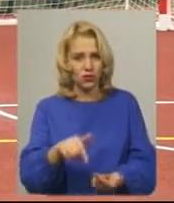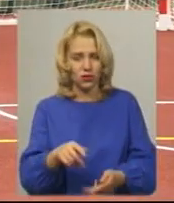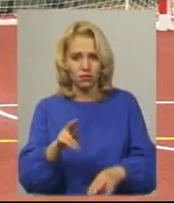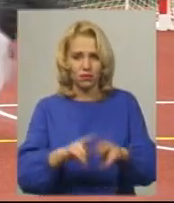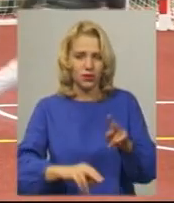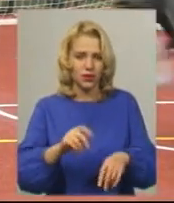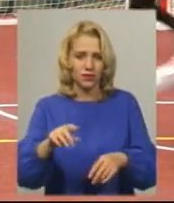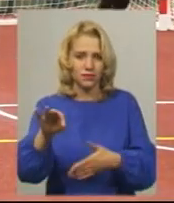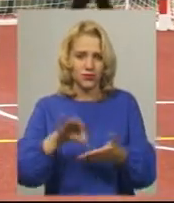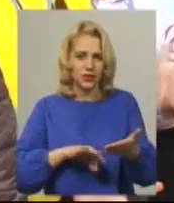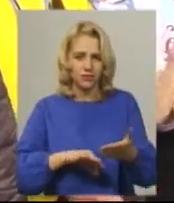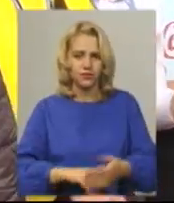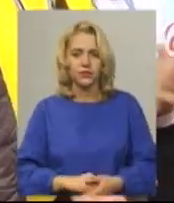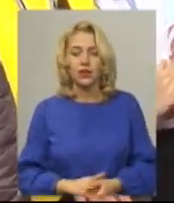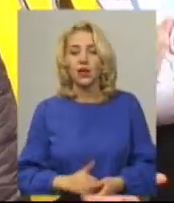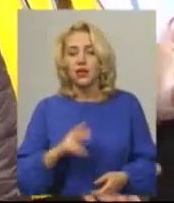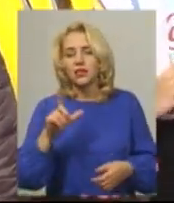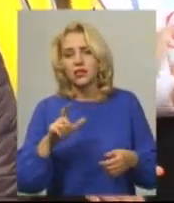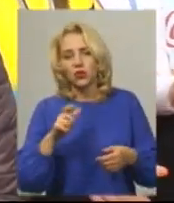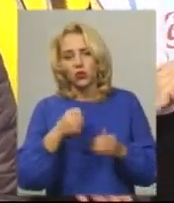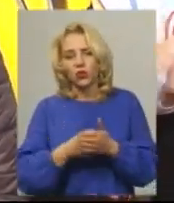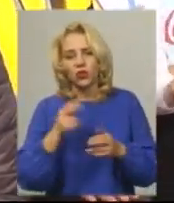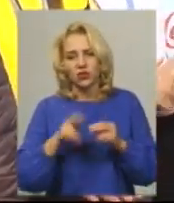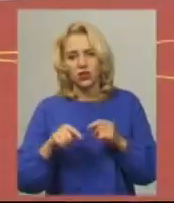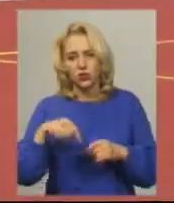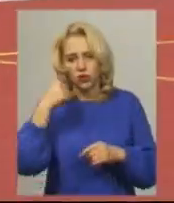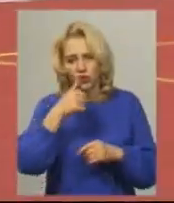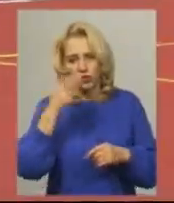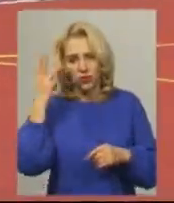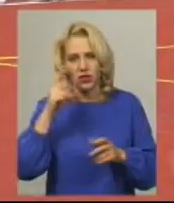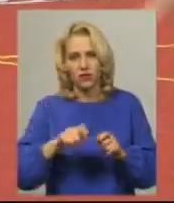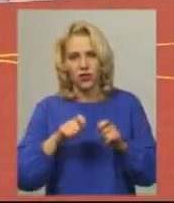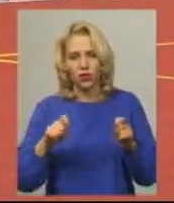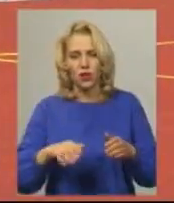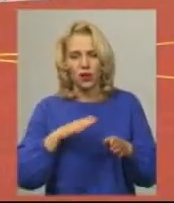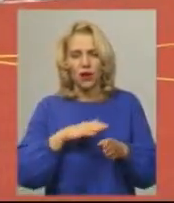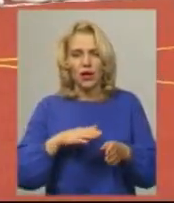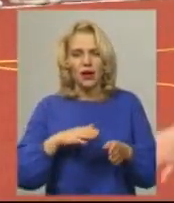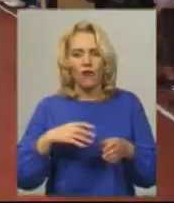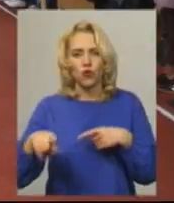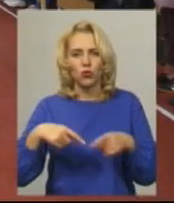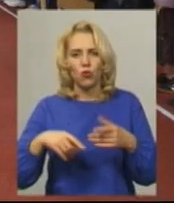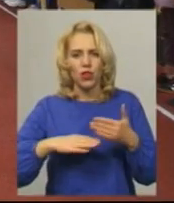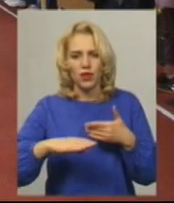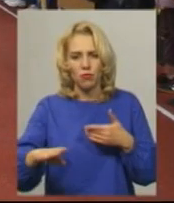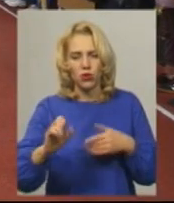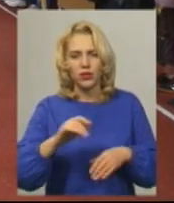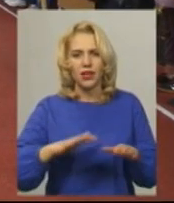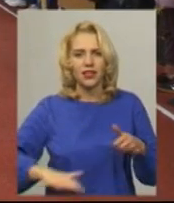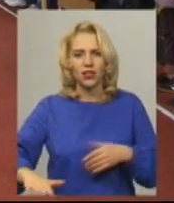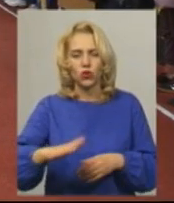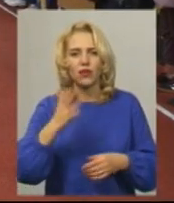відбувається досить таке швидко. До кінця цього року у Хмельницькому відкриють повноцінне футбольне поле на території Національної академії